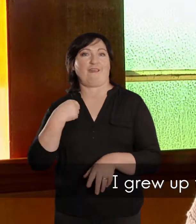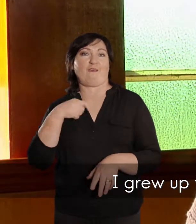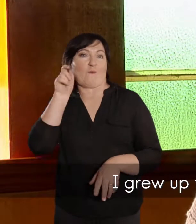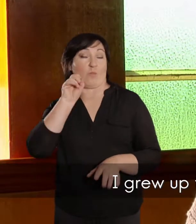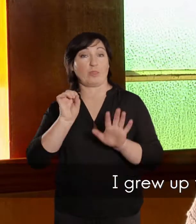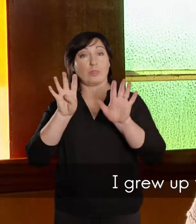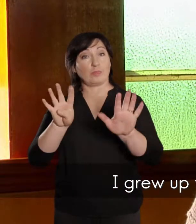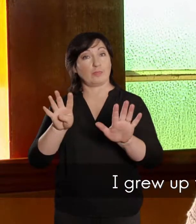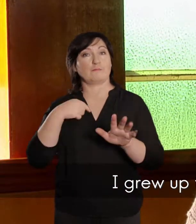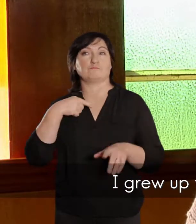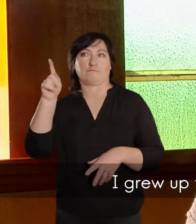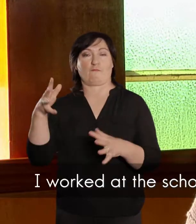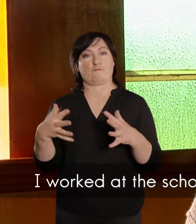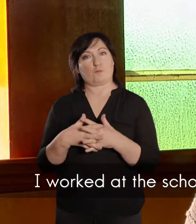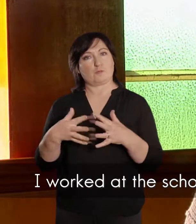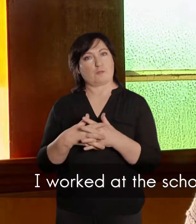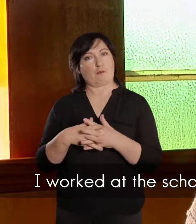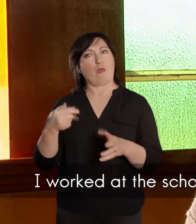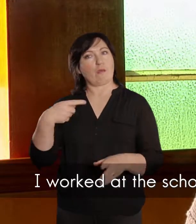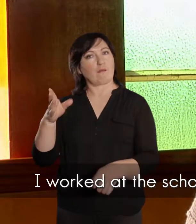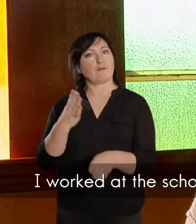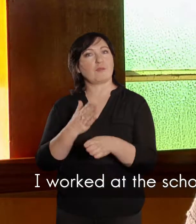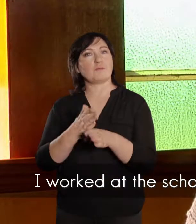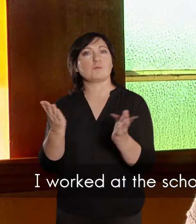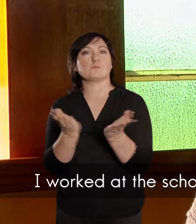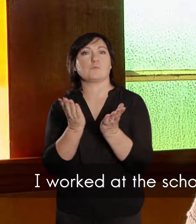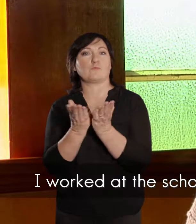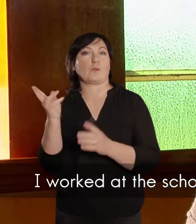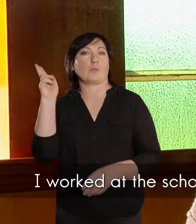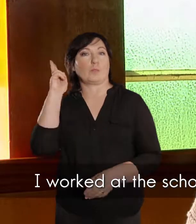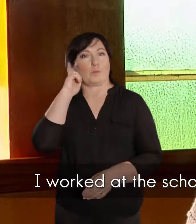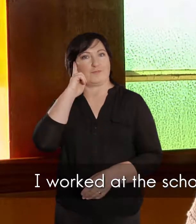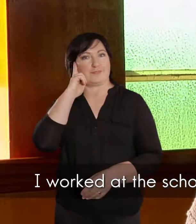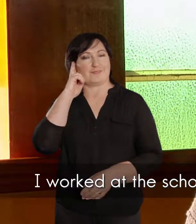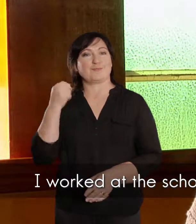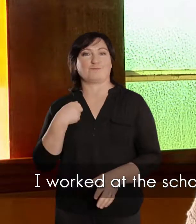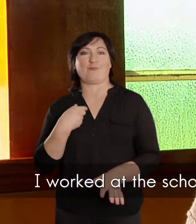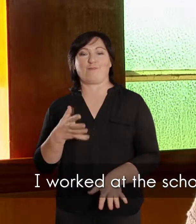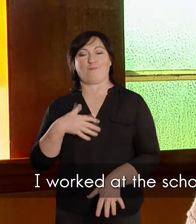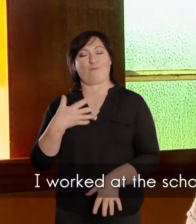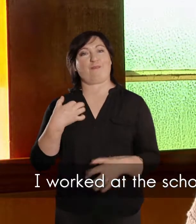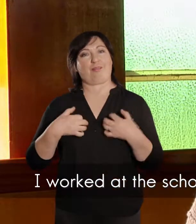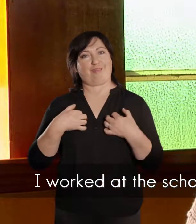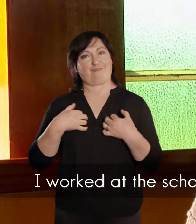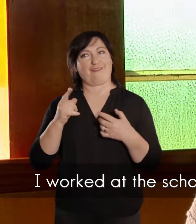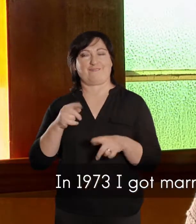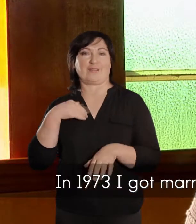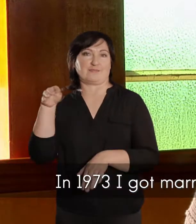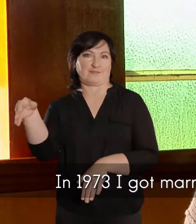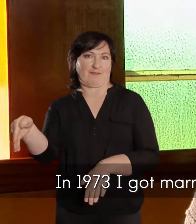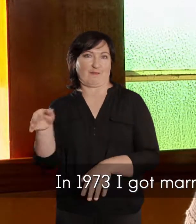oud, na Woester, daar had ek bij die school verdovers gaan werk, my jonge leven daardoor gebring,